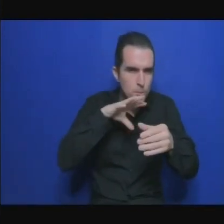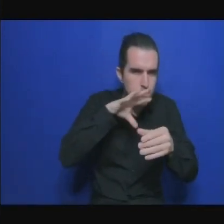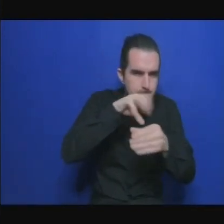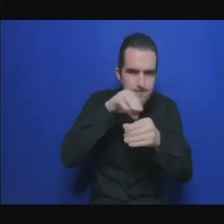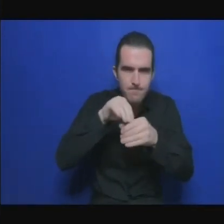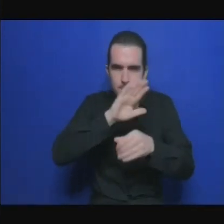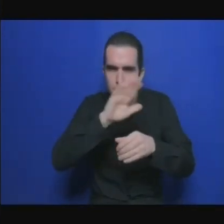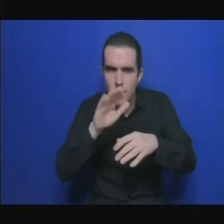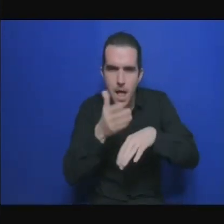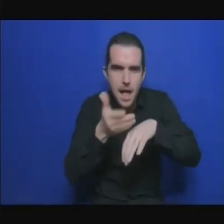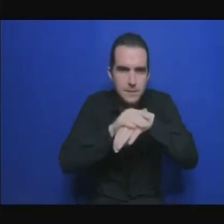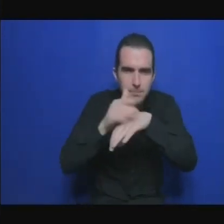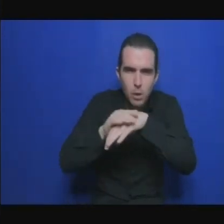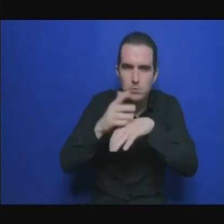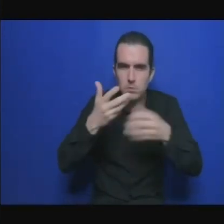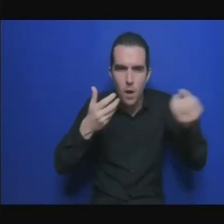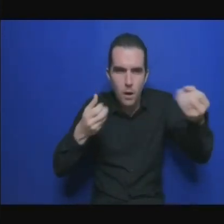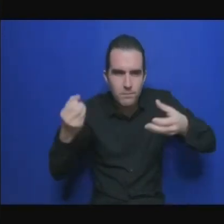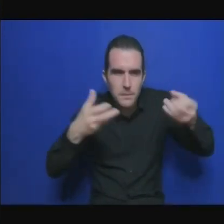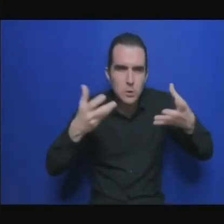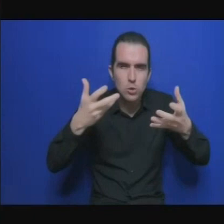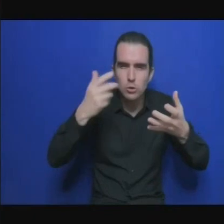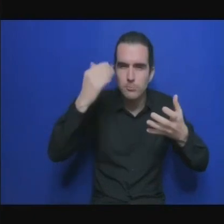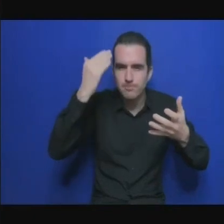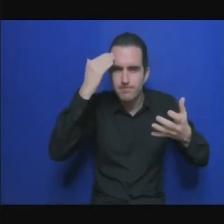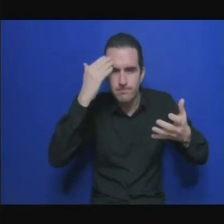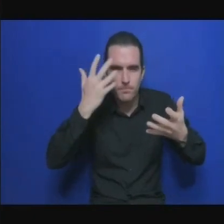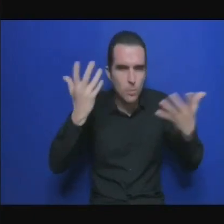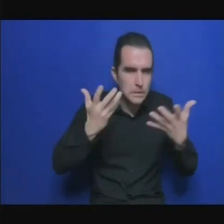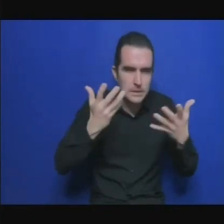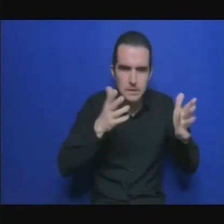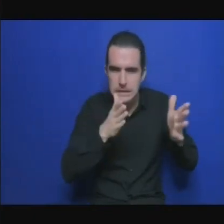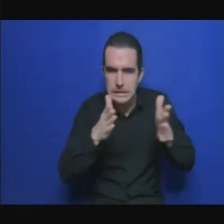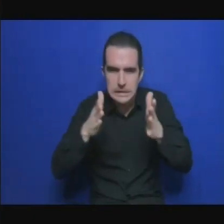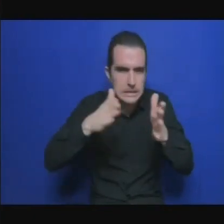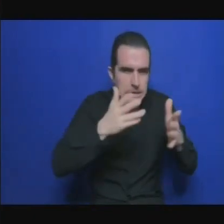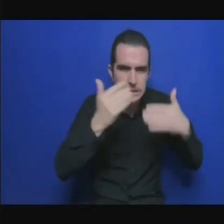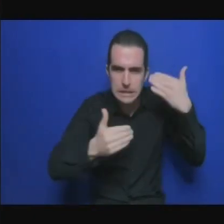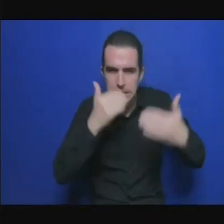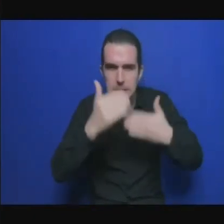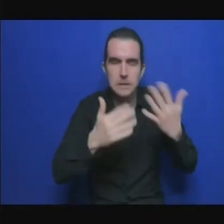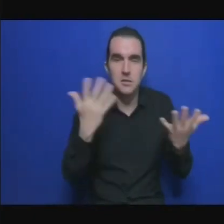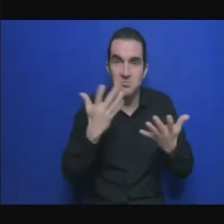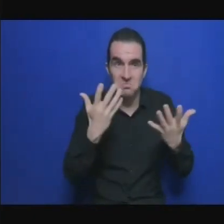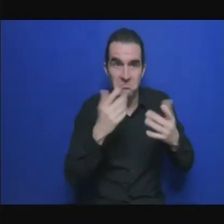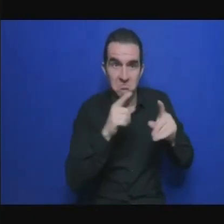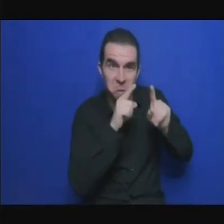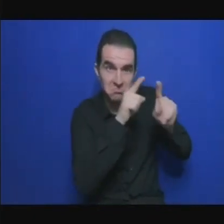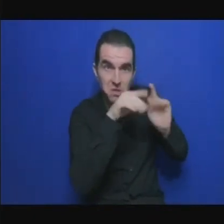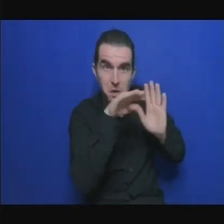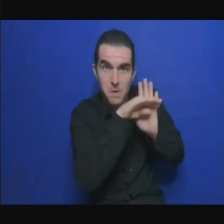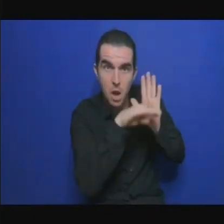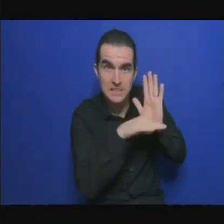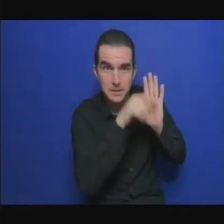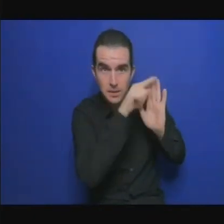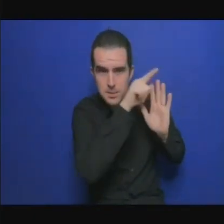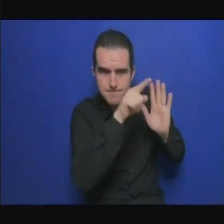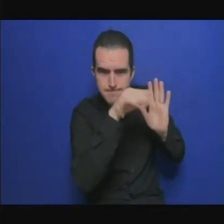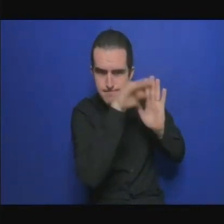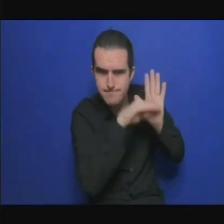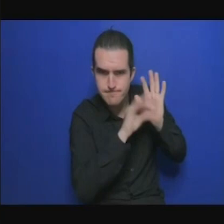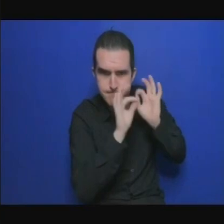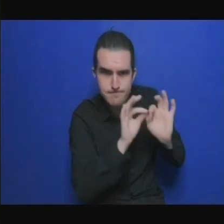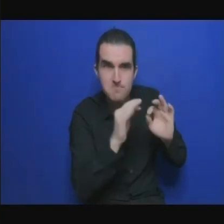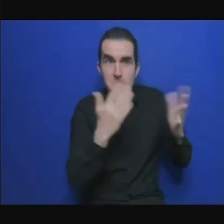besoin les décideurs ou comme Albert l'a dit il faudrait que peut-être l'Union africaine également soit impliquée